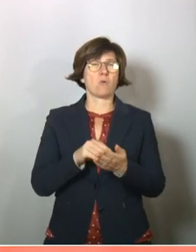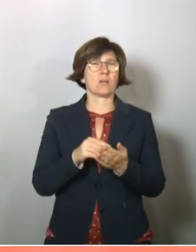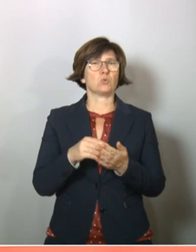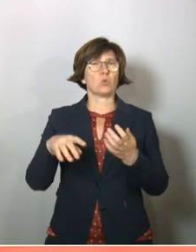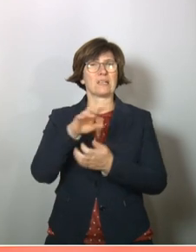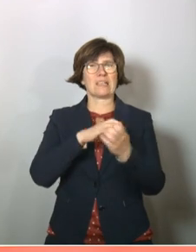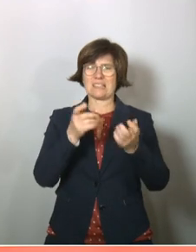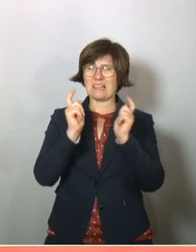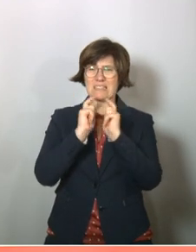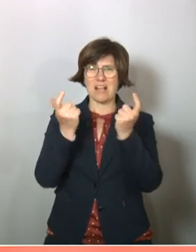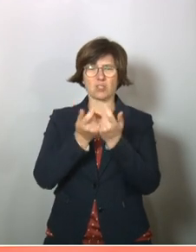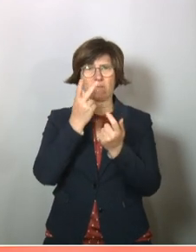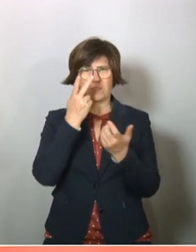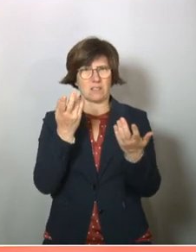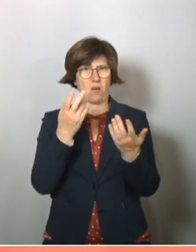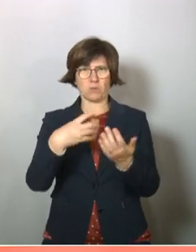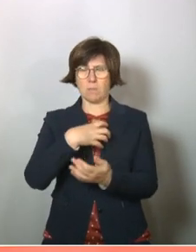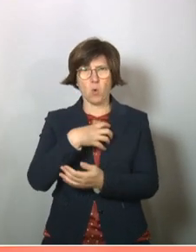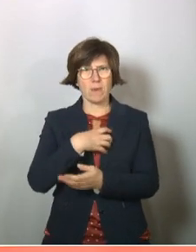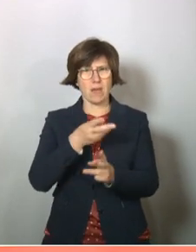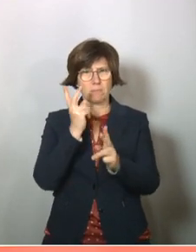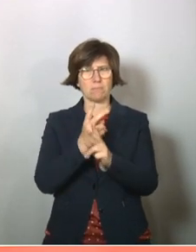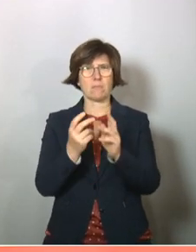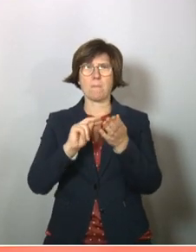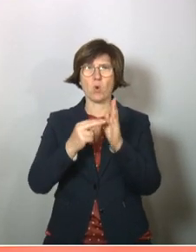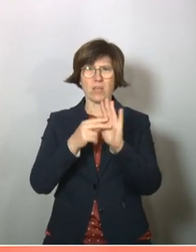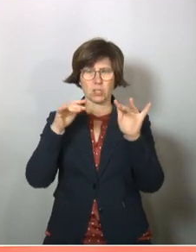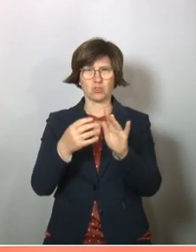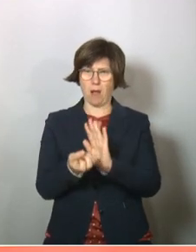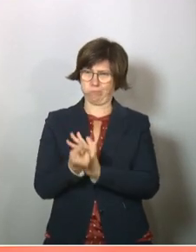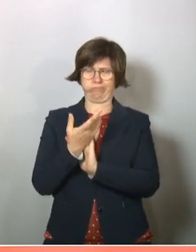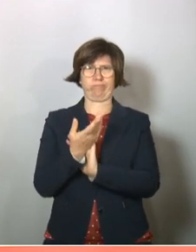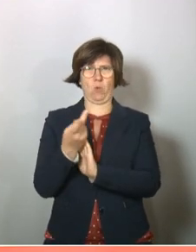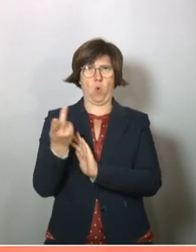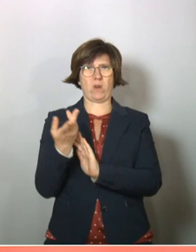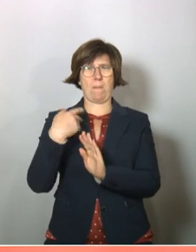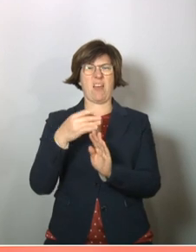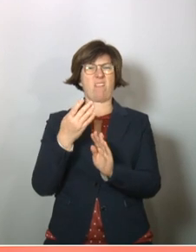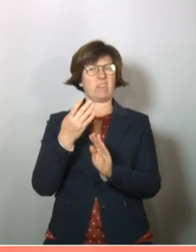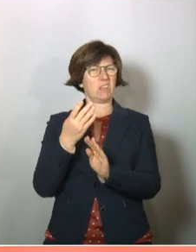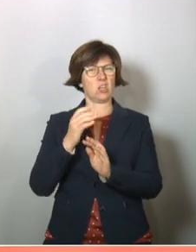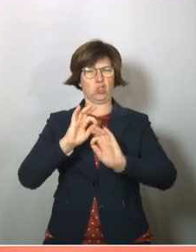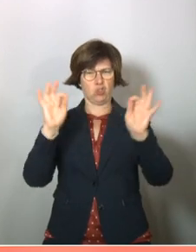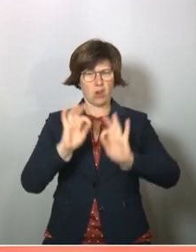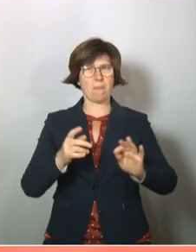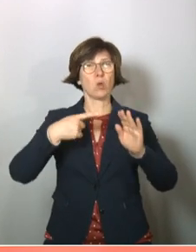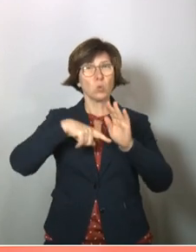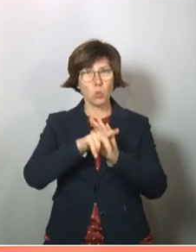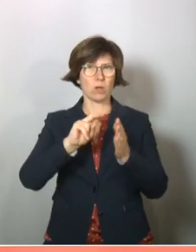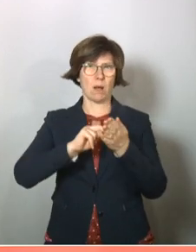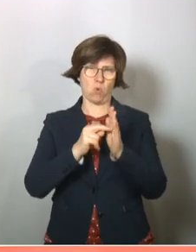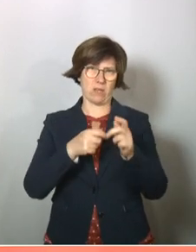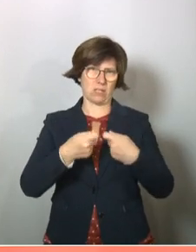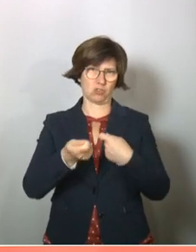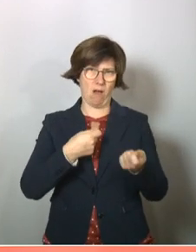diese Krise mit der Gesellschaft? Welche Probleme sind vielleicht auch politisch verursacht worden oder verschärft worden durch politisches Handeln in